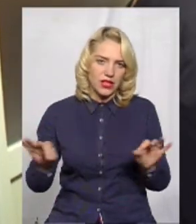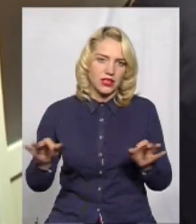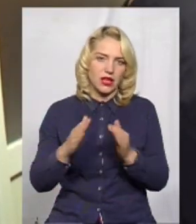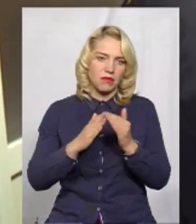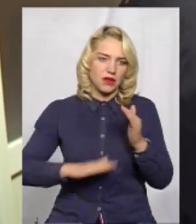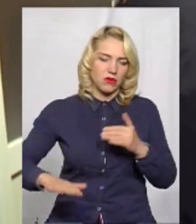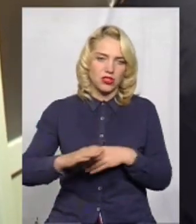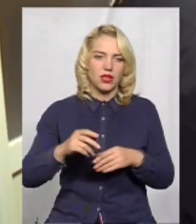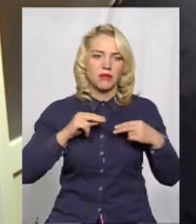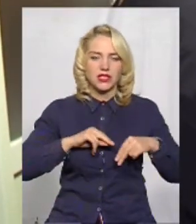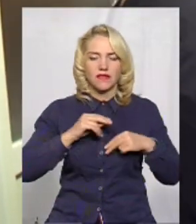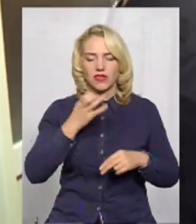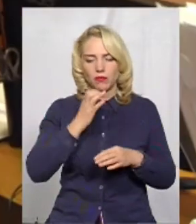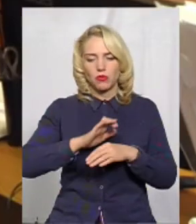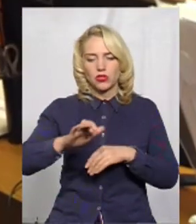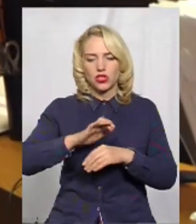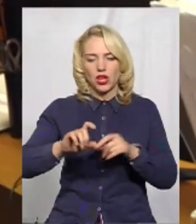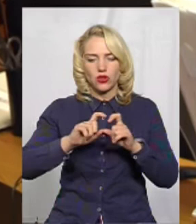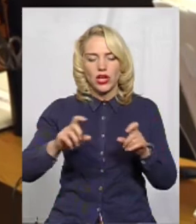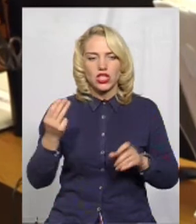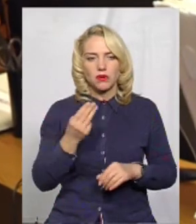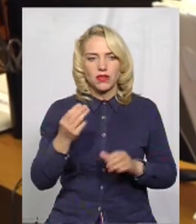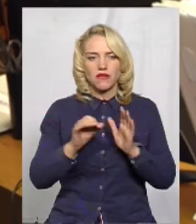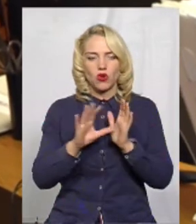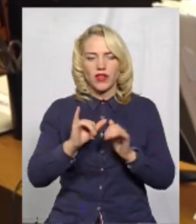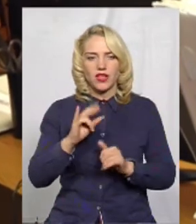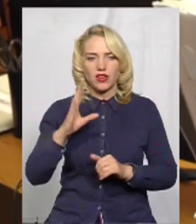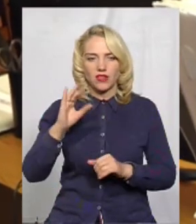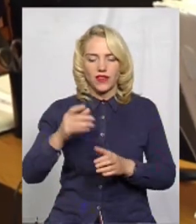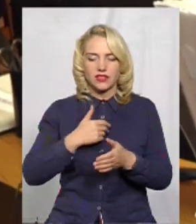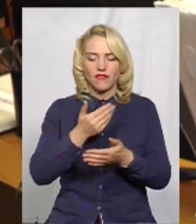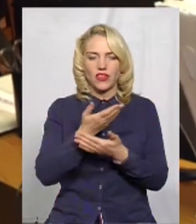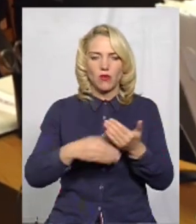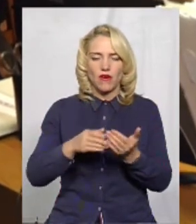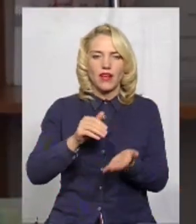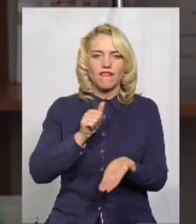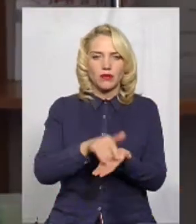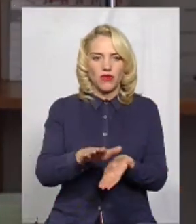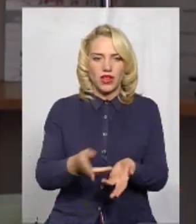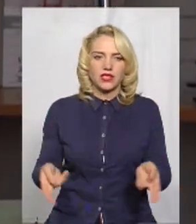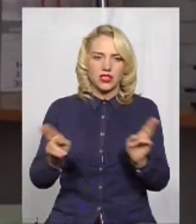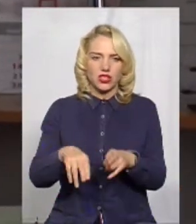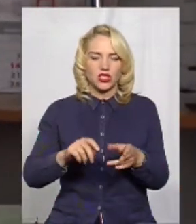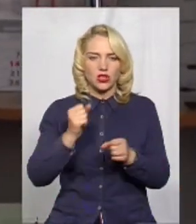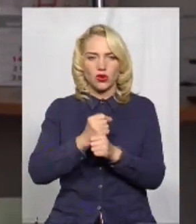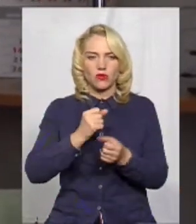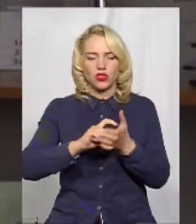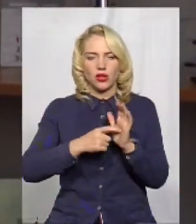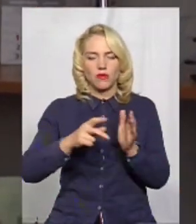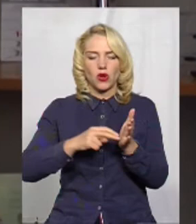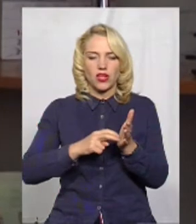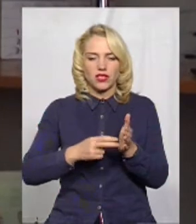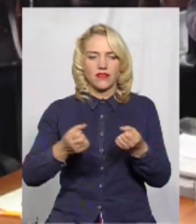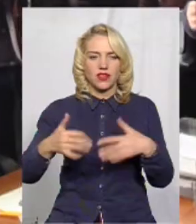теплопостачальної компанії «Шипетівка Нергоінвест», зокрема адміністративного приміщення, відмовлялися залишати робочий кабінет. Пояснювали тим, що бояться